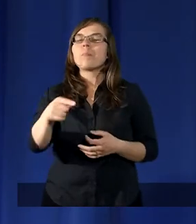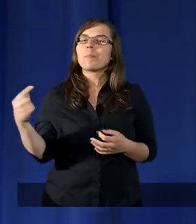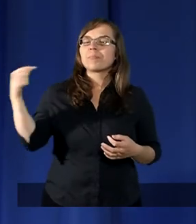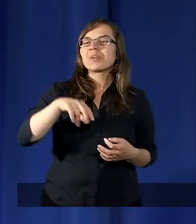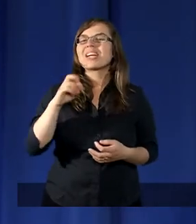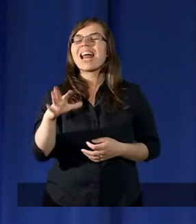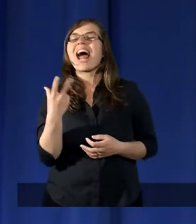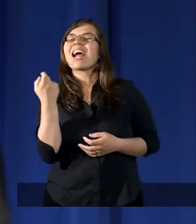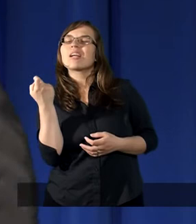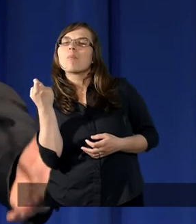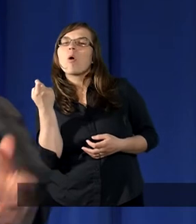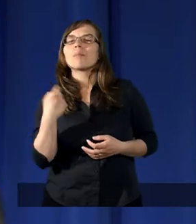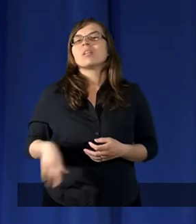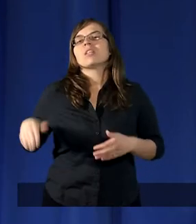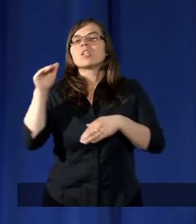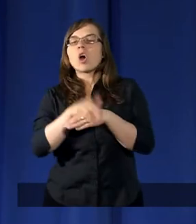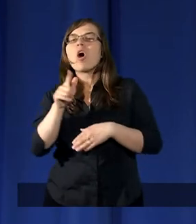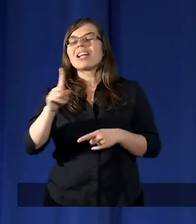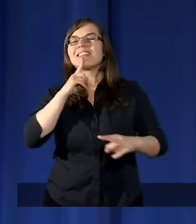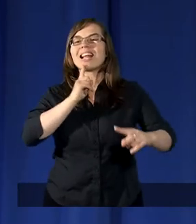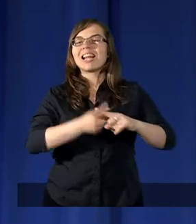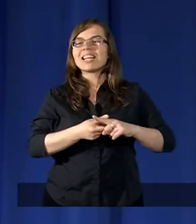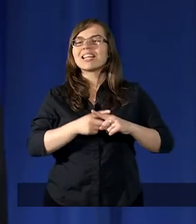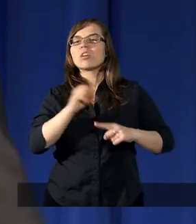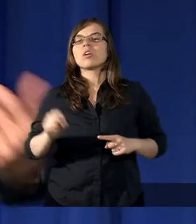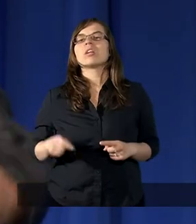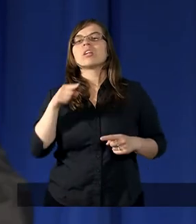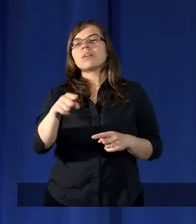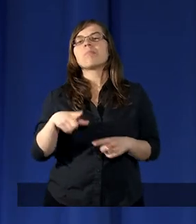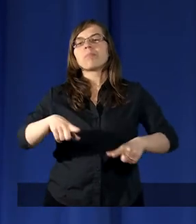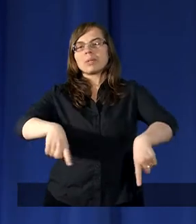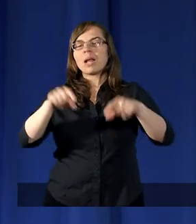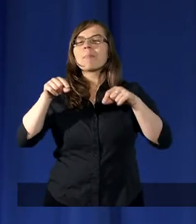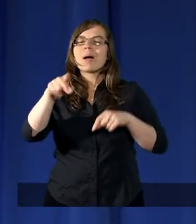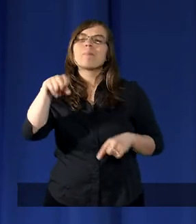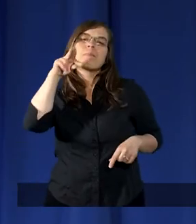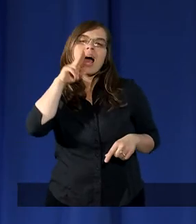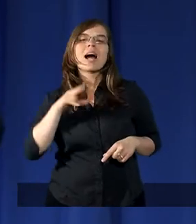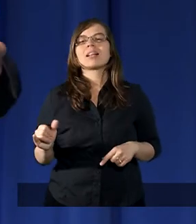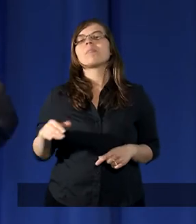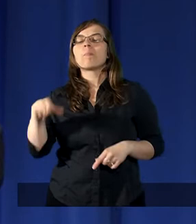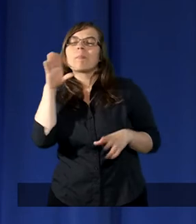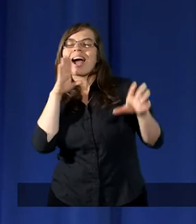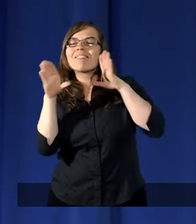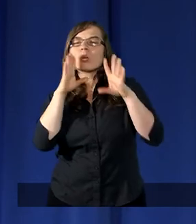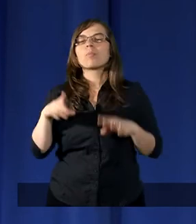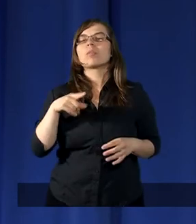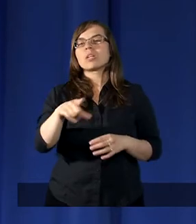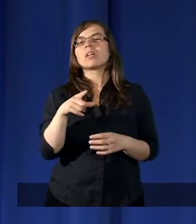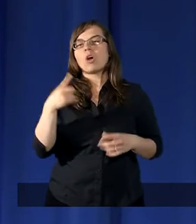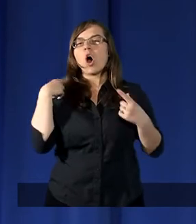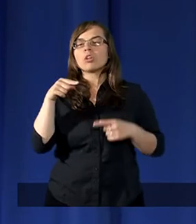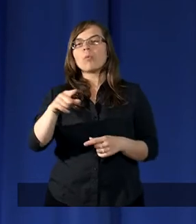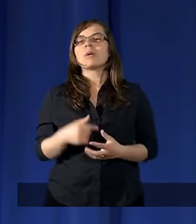moment zgodnie z decyzją tej przybranej matki, prawdopodobnie chatrze